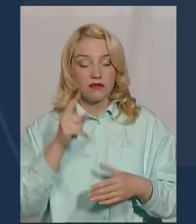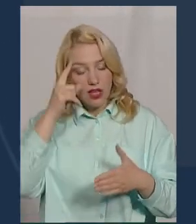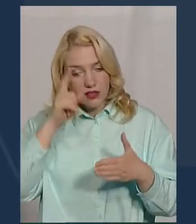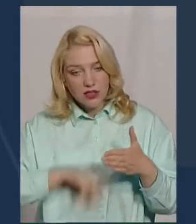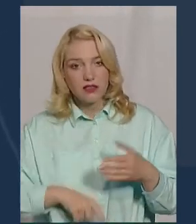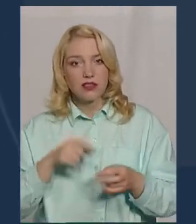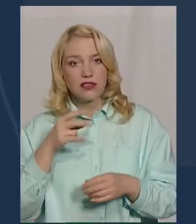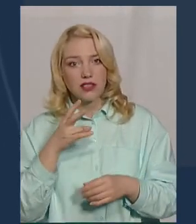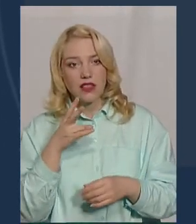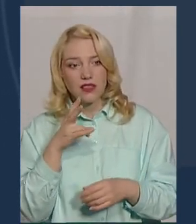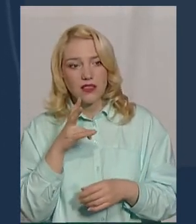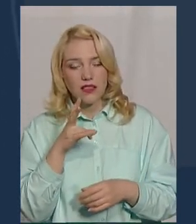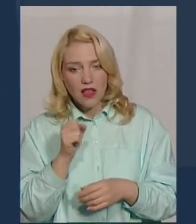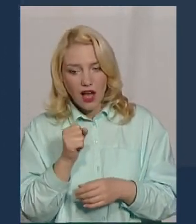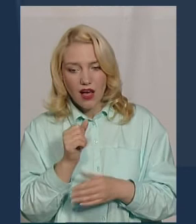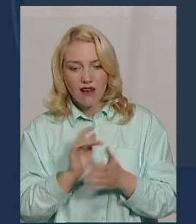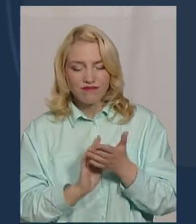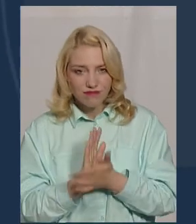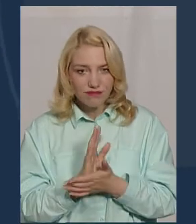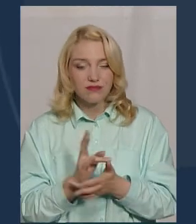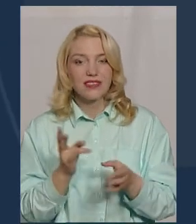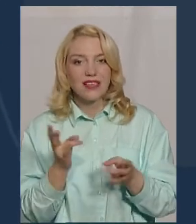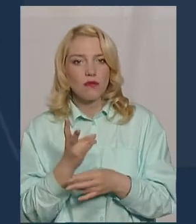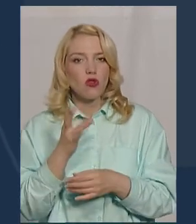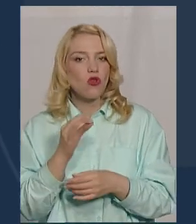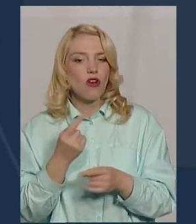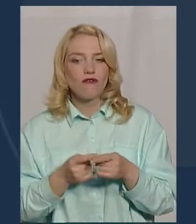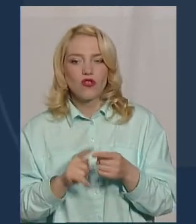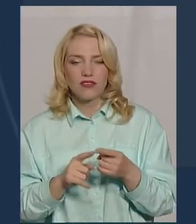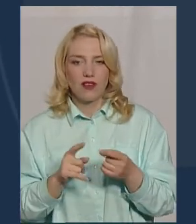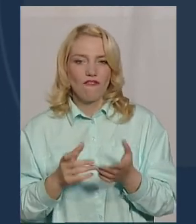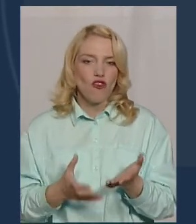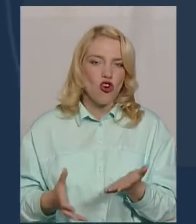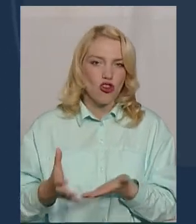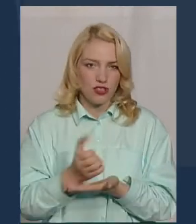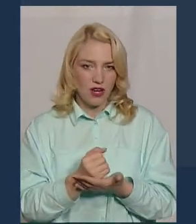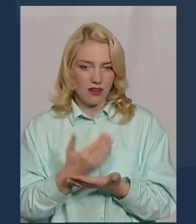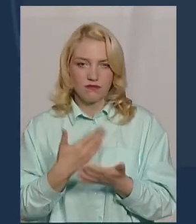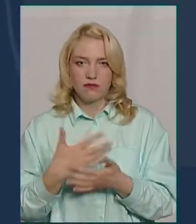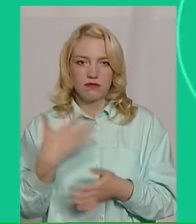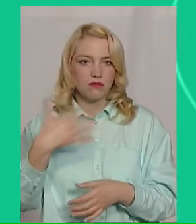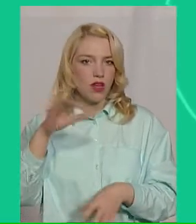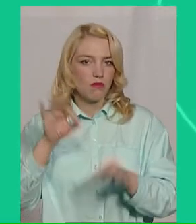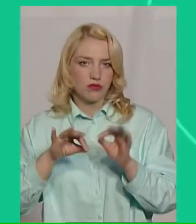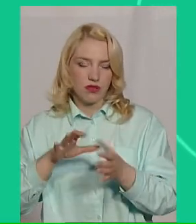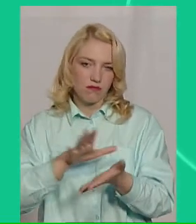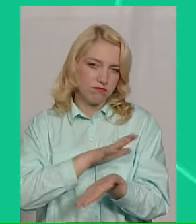якесь відновлення гарантації, звичайно, потрібно, але того урожаю, ну, як мінімум 50%, того урожаю вже не буде.